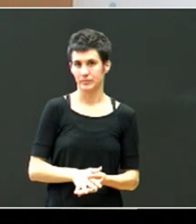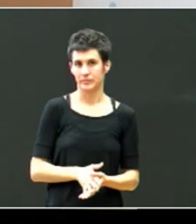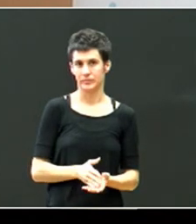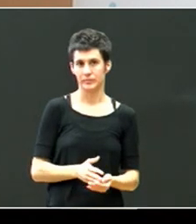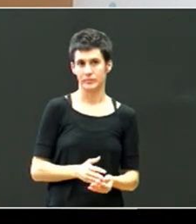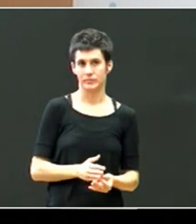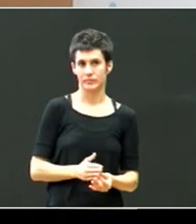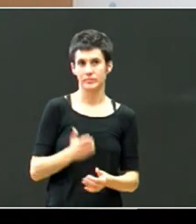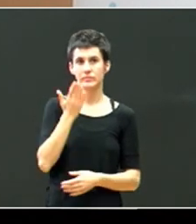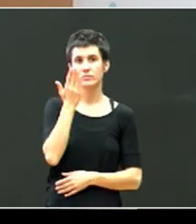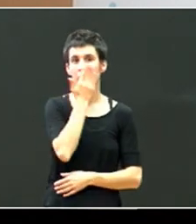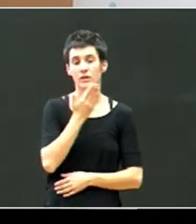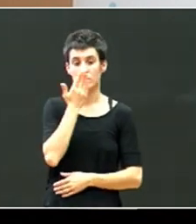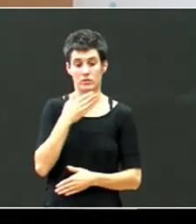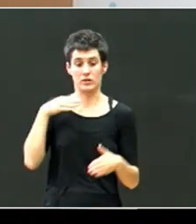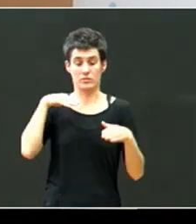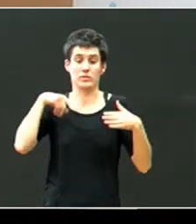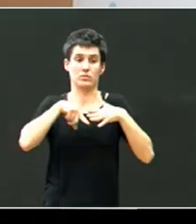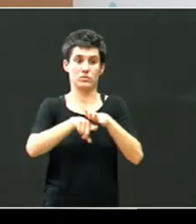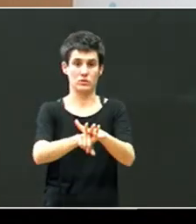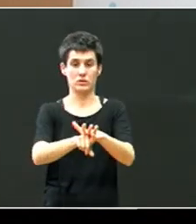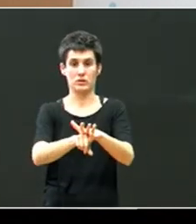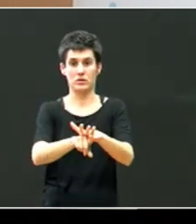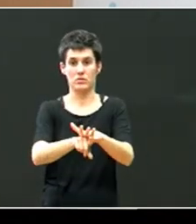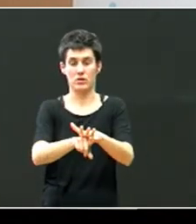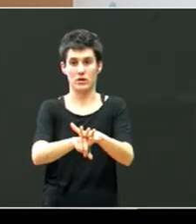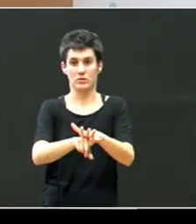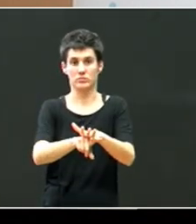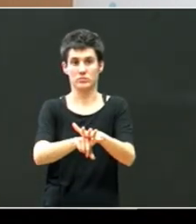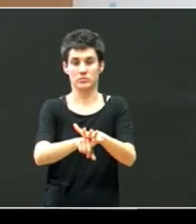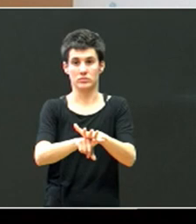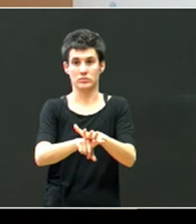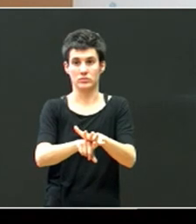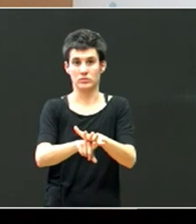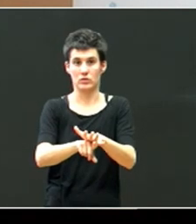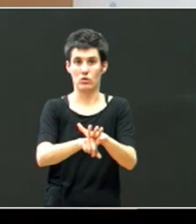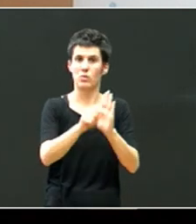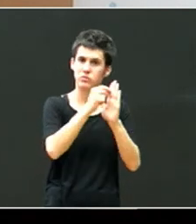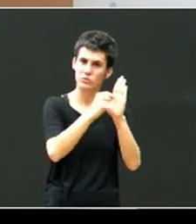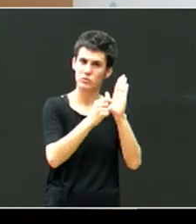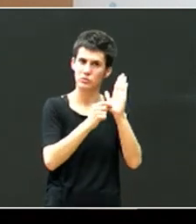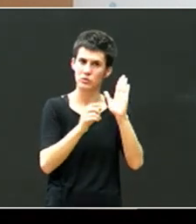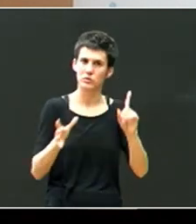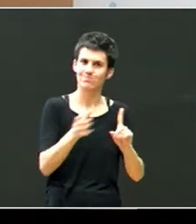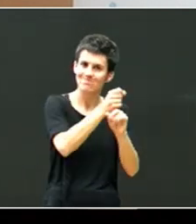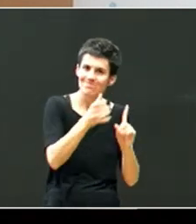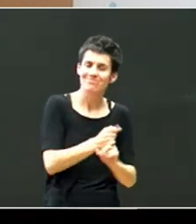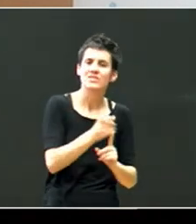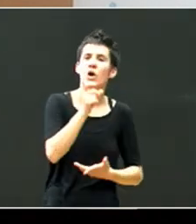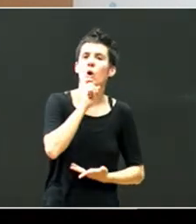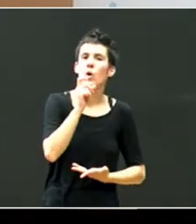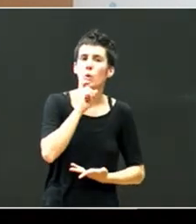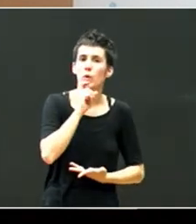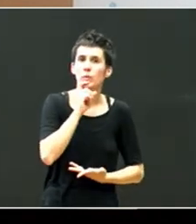Eskola inklusiboak guzti hori bialtzeko, edo guzti hau itzeko, zein behar degu glendabizikoa, gure oztopoak